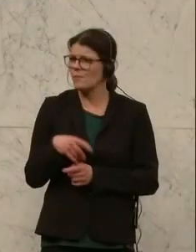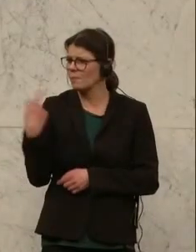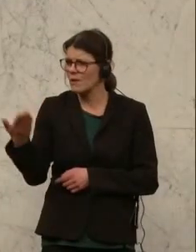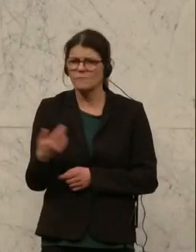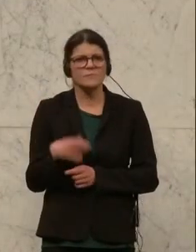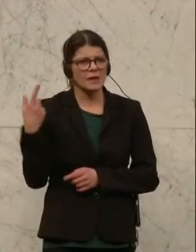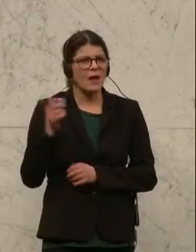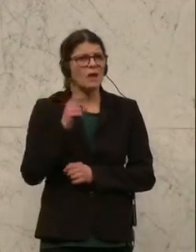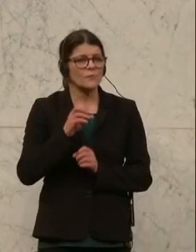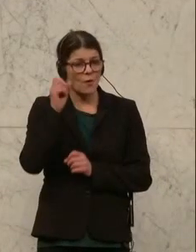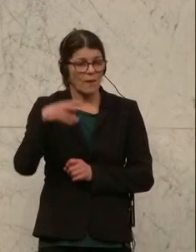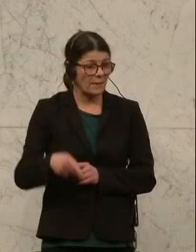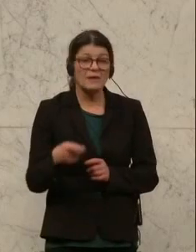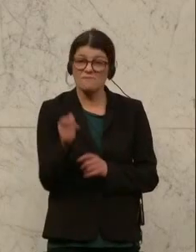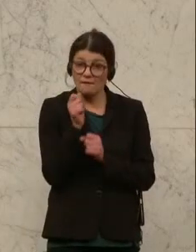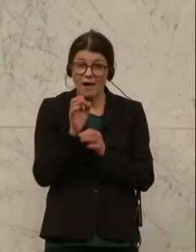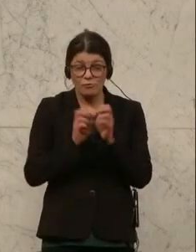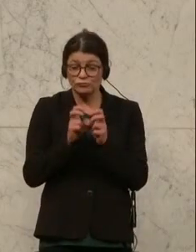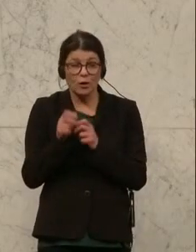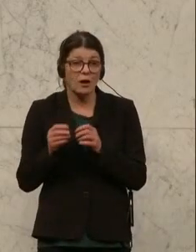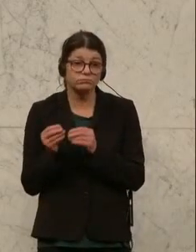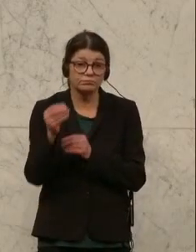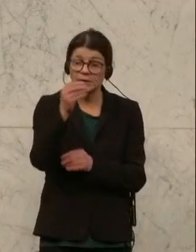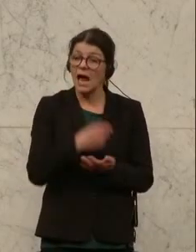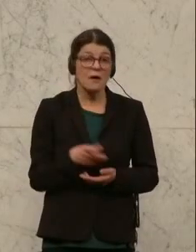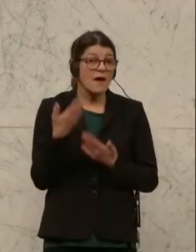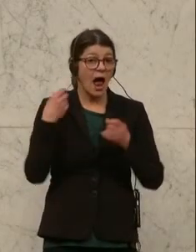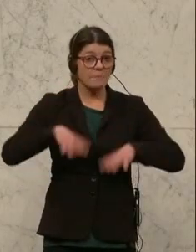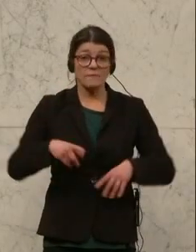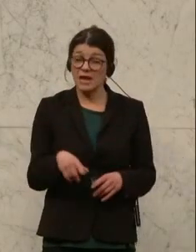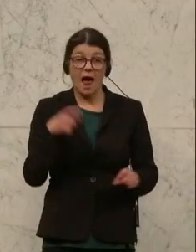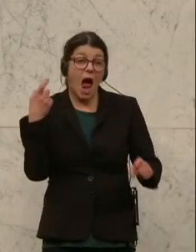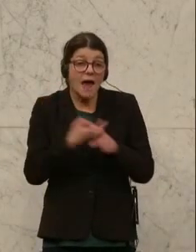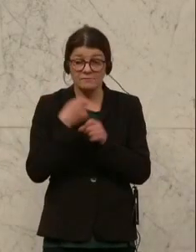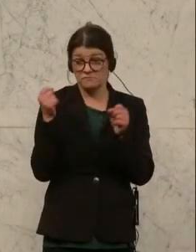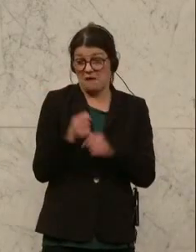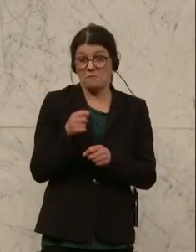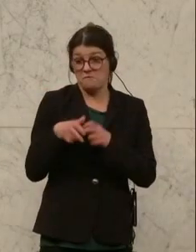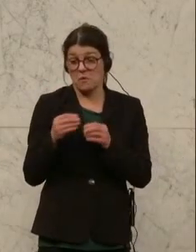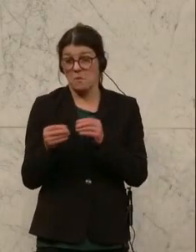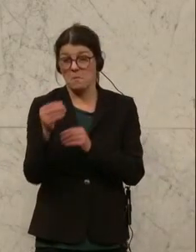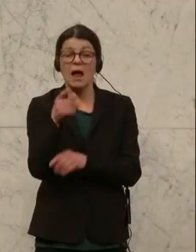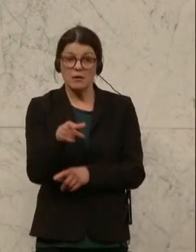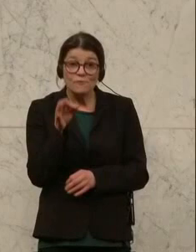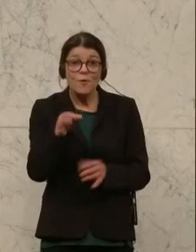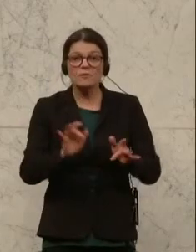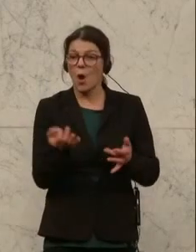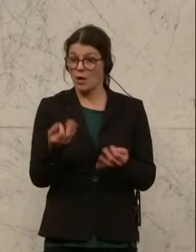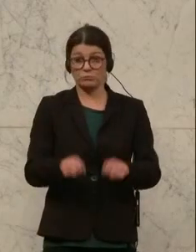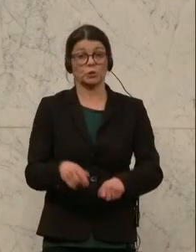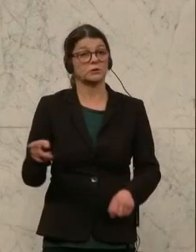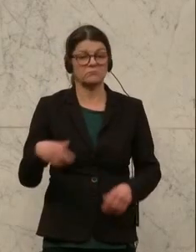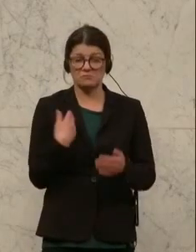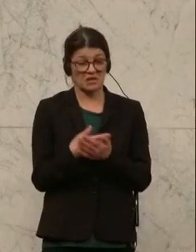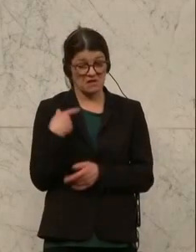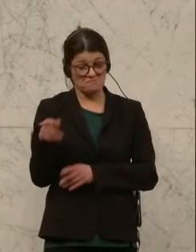zwar die kalte Progression für die arbeitenden Menschen abgeschafft, aber die eiskalte Progression für die Pensionisten, die beschließen Sie heute. Und deshalb werden